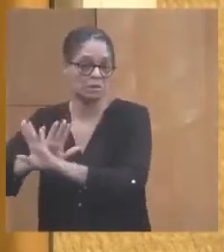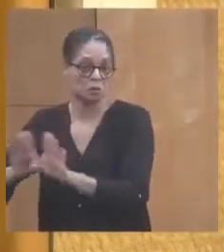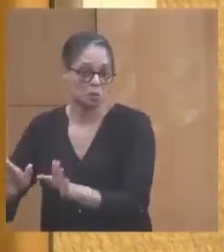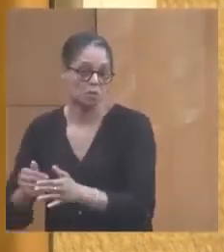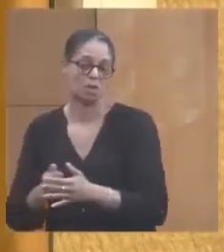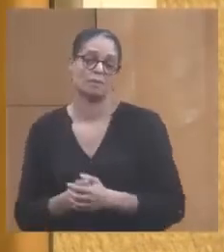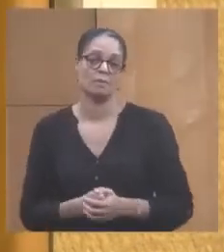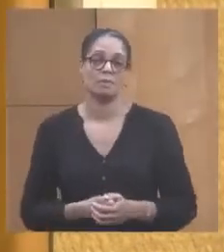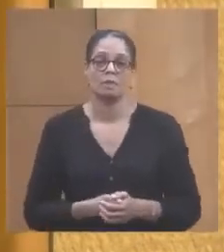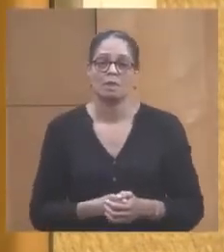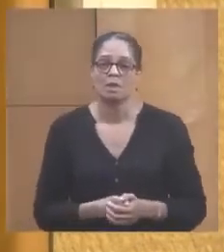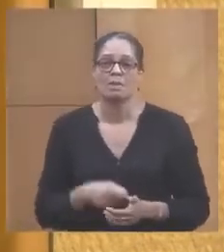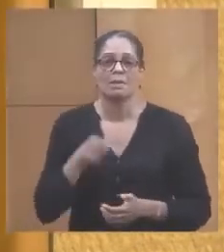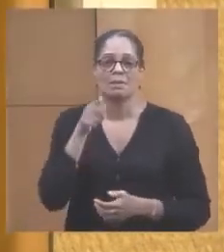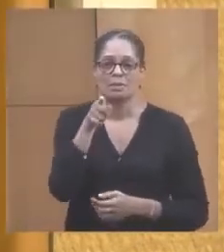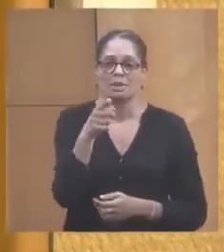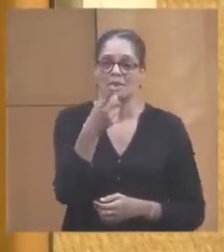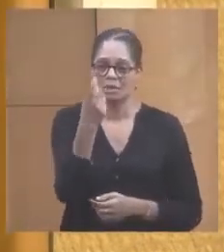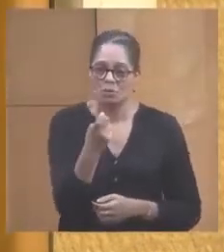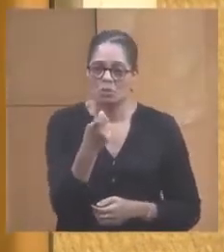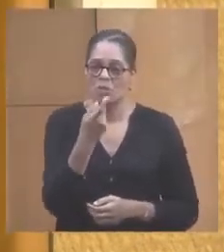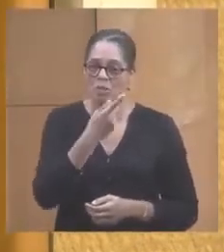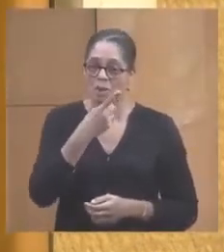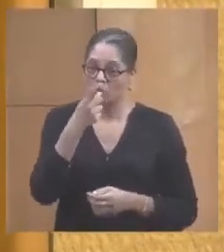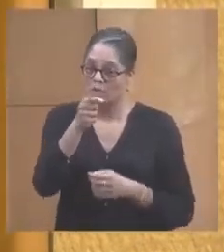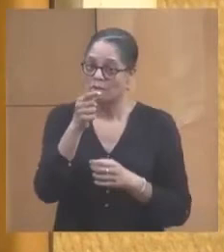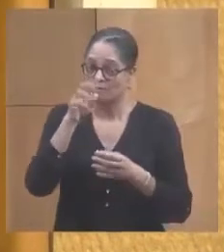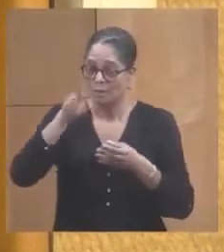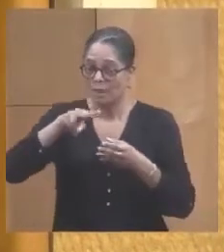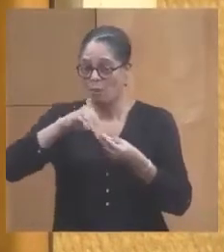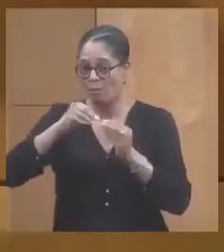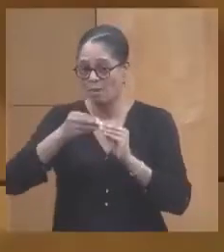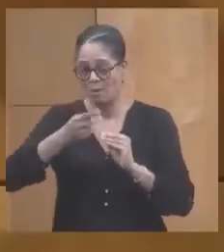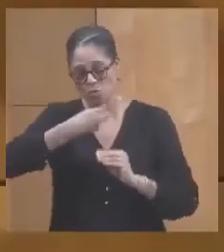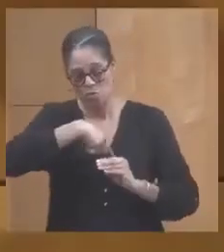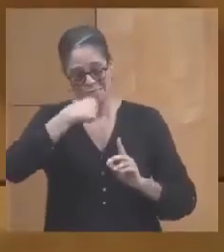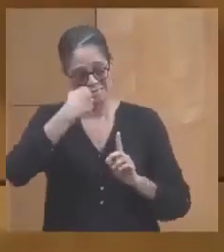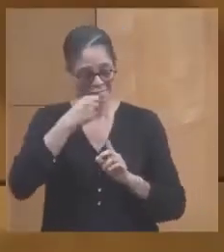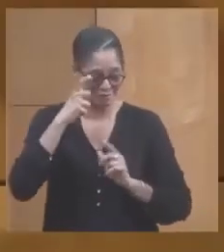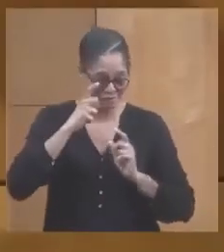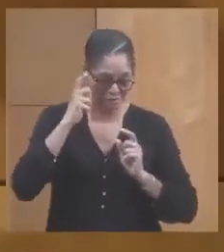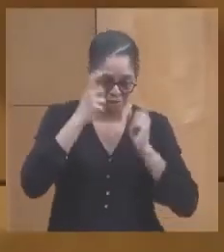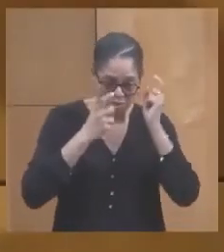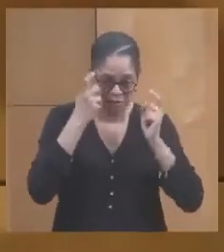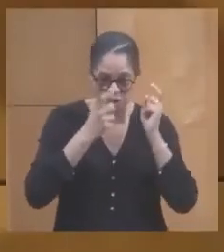problème qu'il a posé et que nous acharnons à résoudre le vote il y eu un vote ici